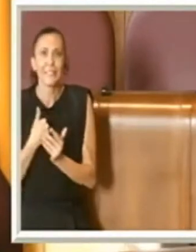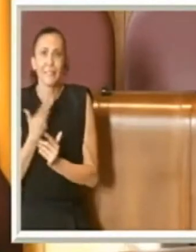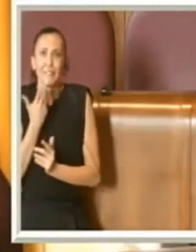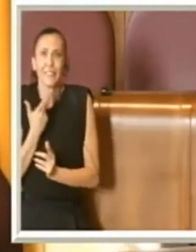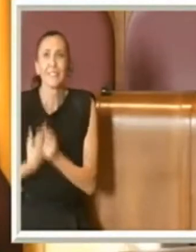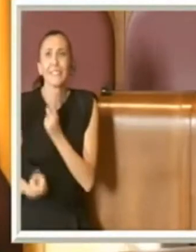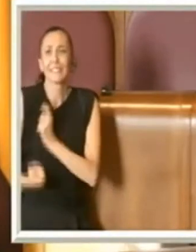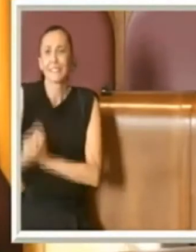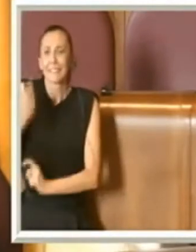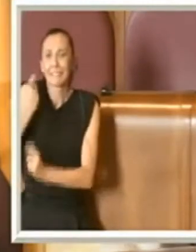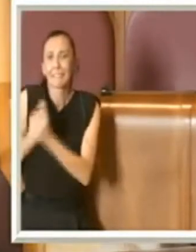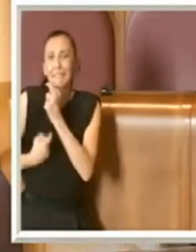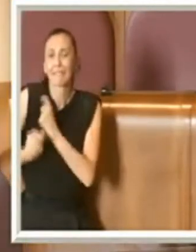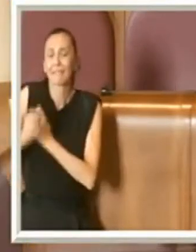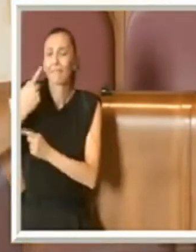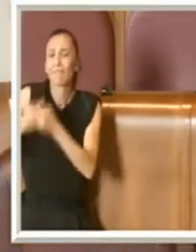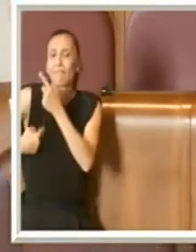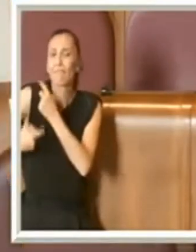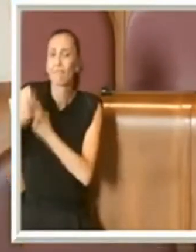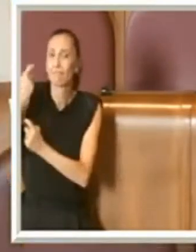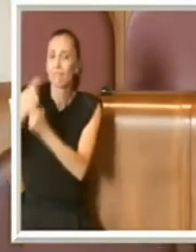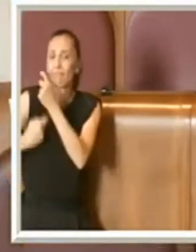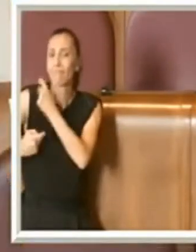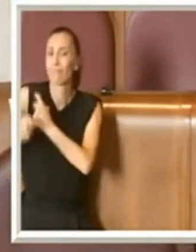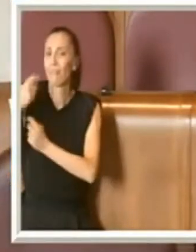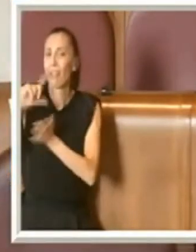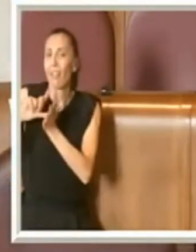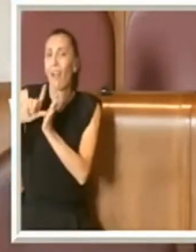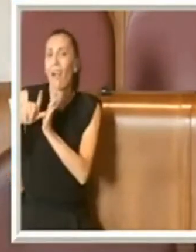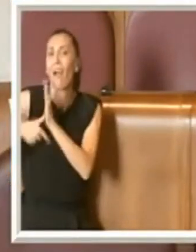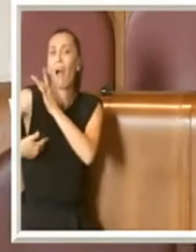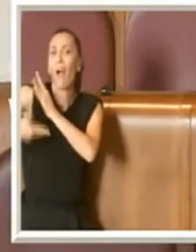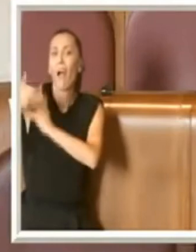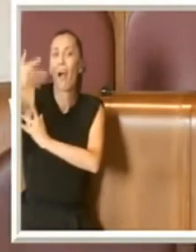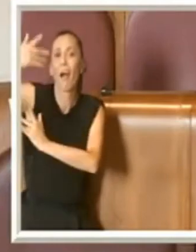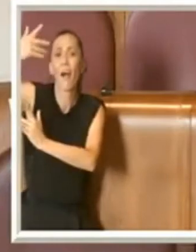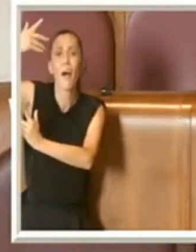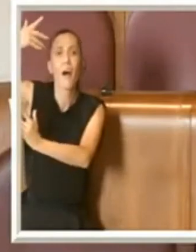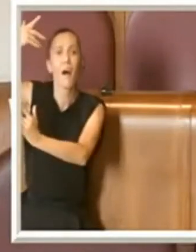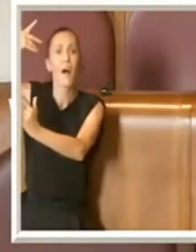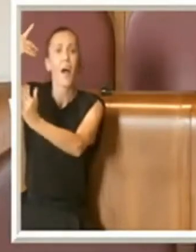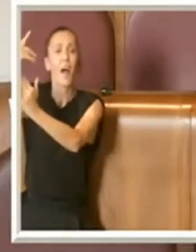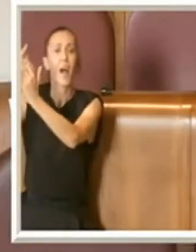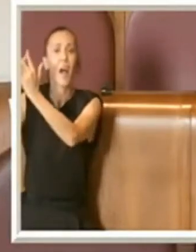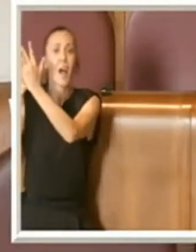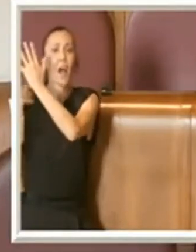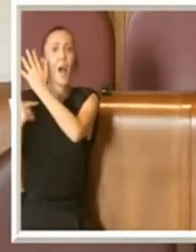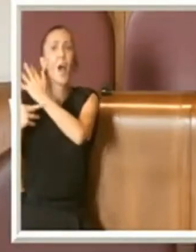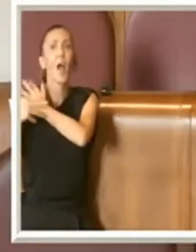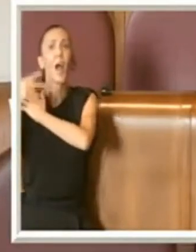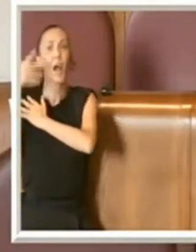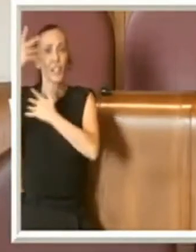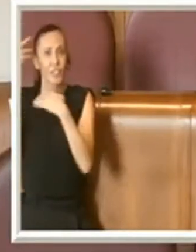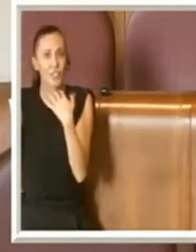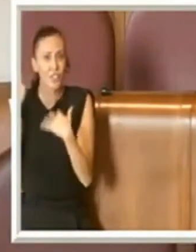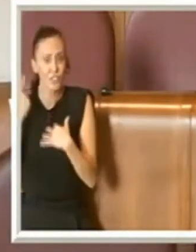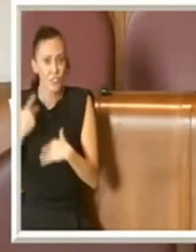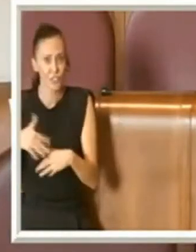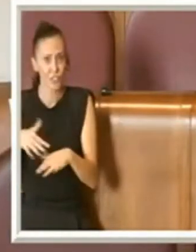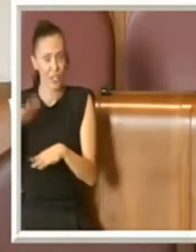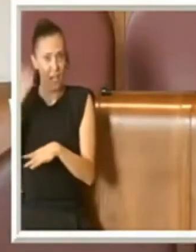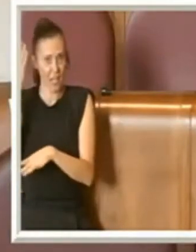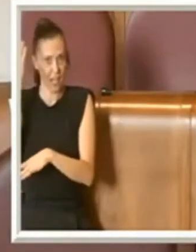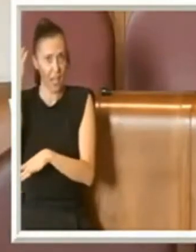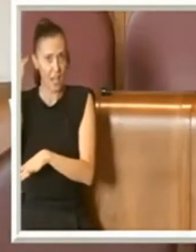indietro con il tempo a quando già da qualche anno c'è stato qualche